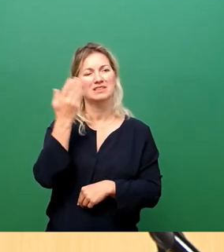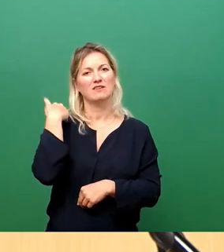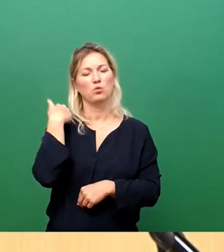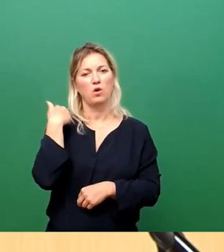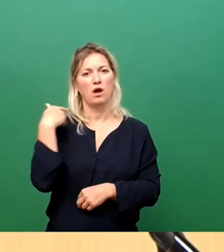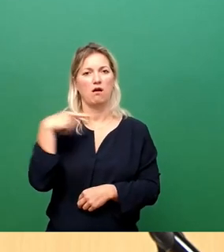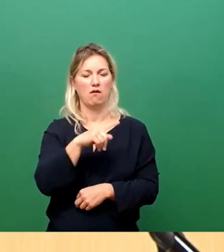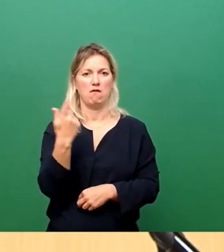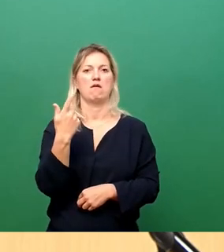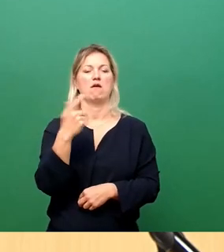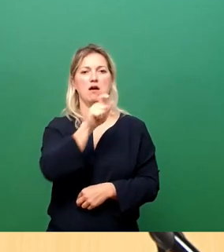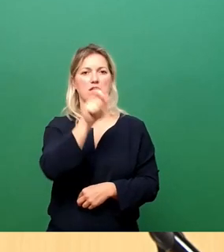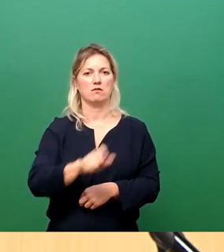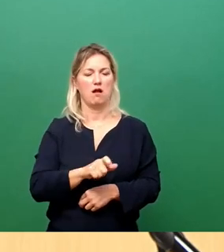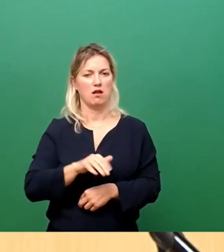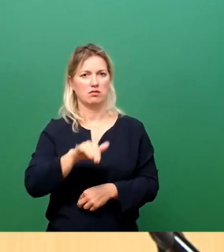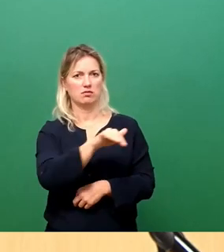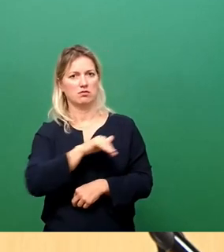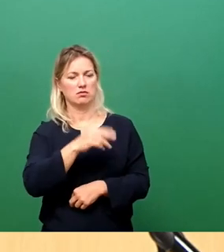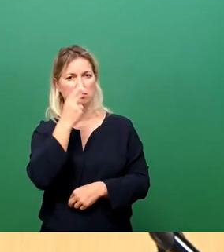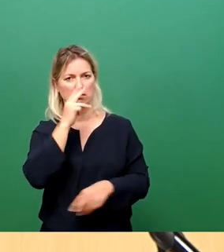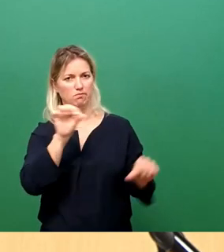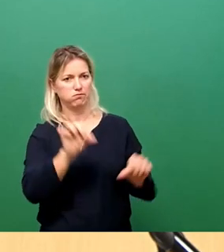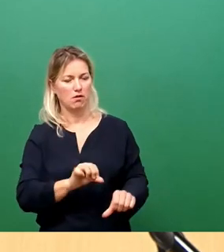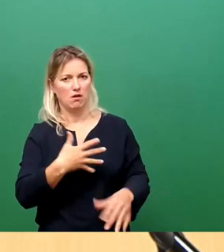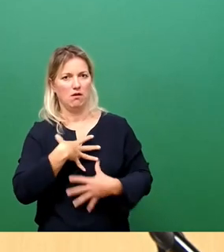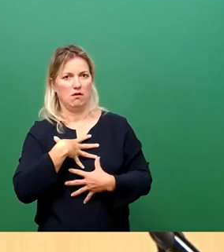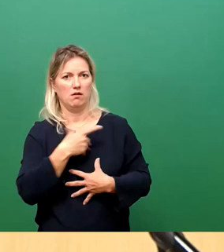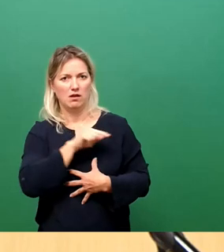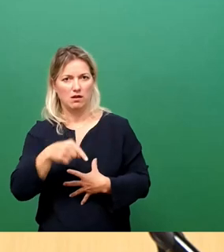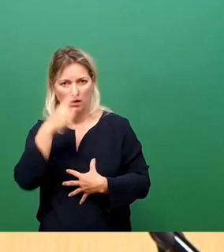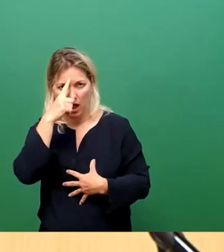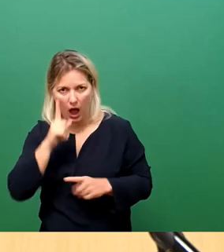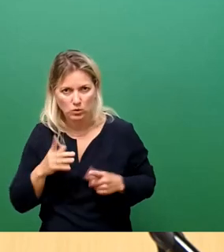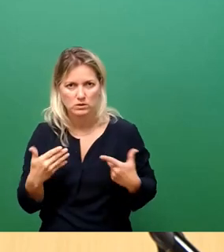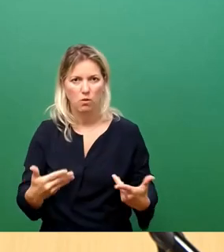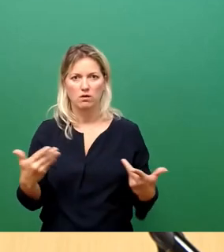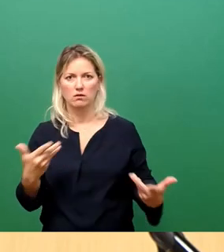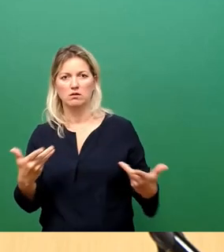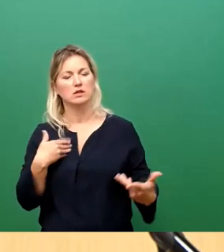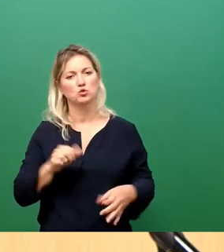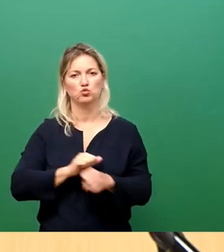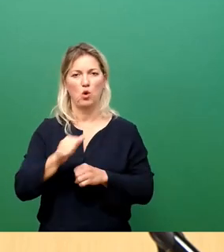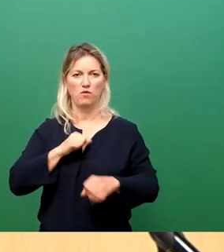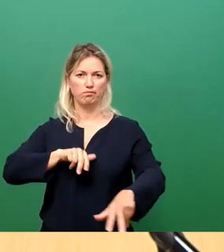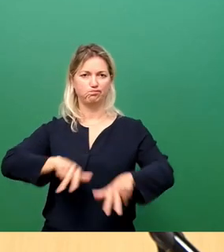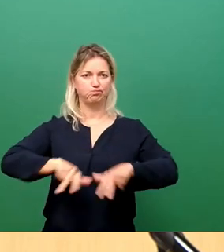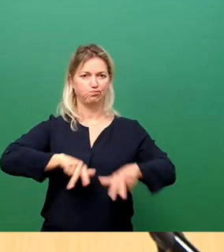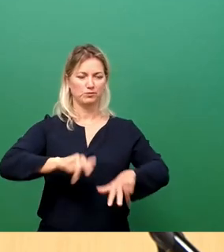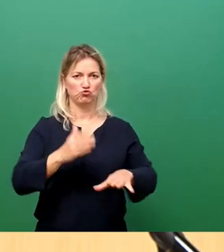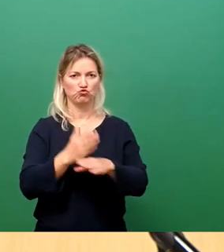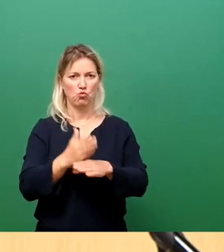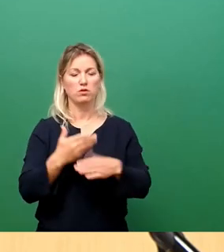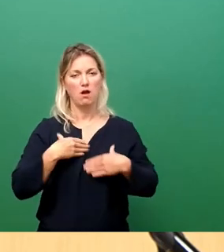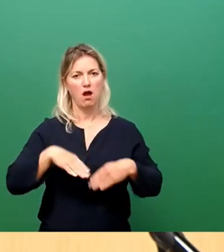Schreckensszenarien im Kopf hatten. Wir haben damals sofort reagiert und haben mit der Einrichtung einer